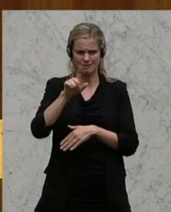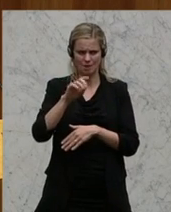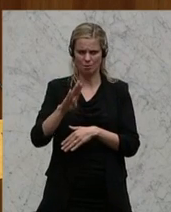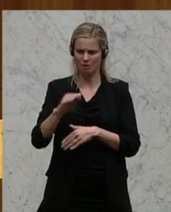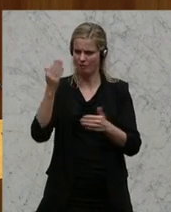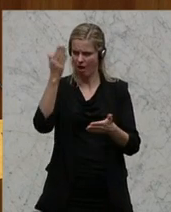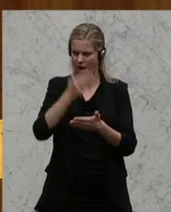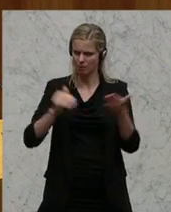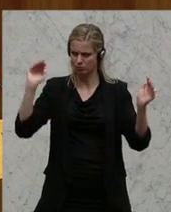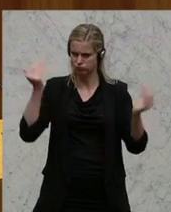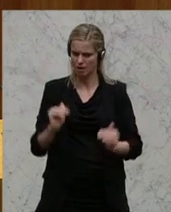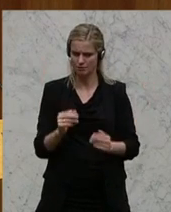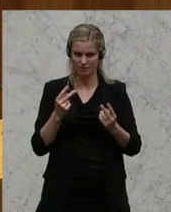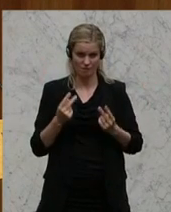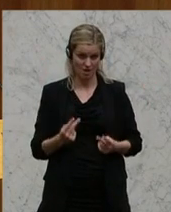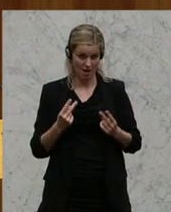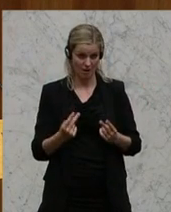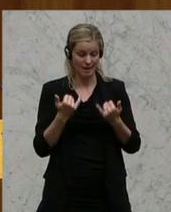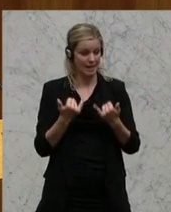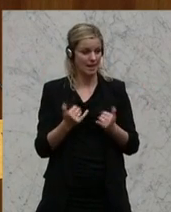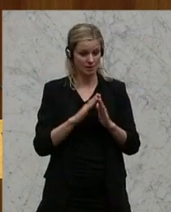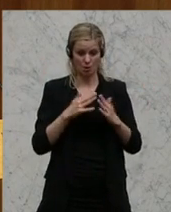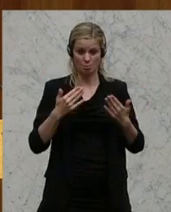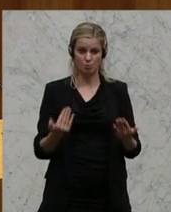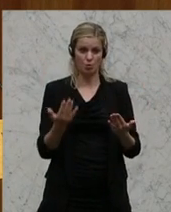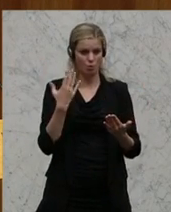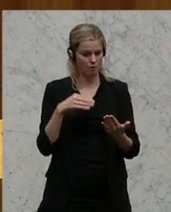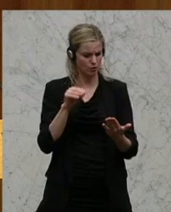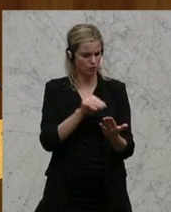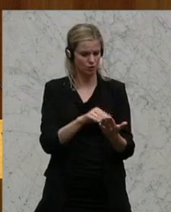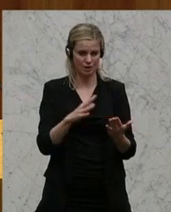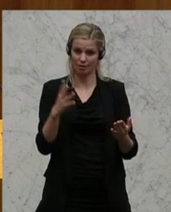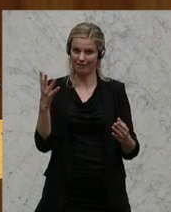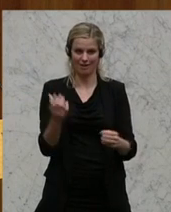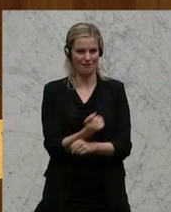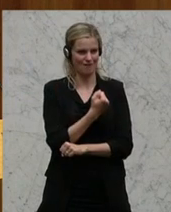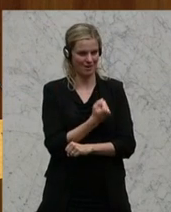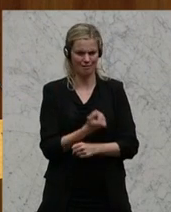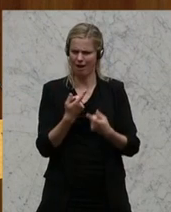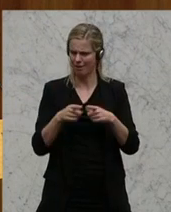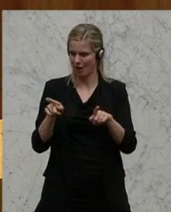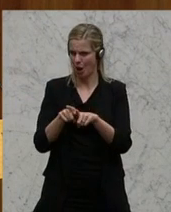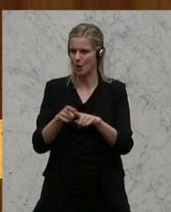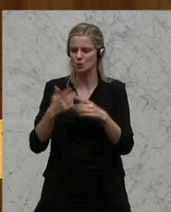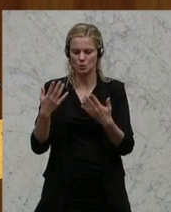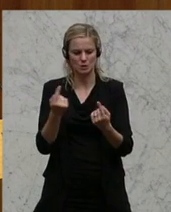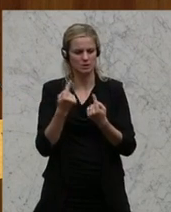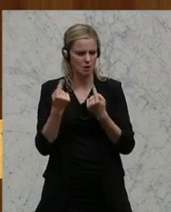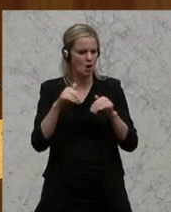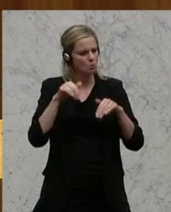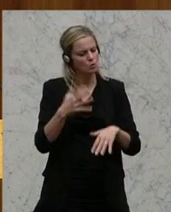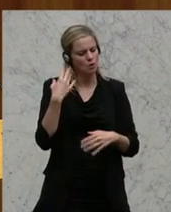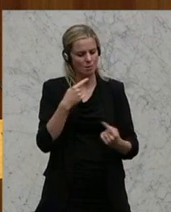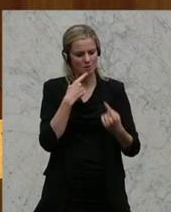Hälfte abzuwerten. Die machen jetzt zumindest im Buch wieder super Gewinne, andere auch. Also, wir werden es uns anschauen.